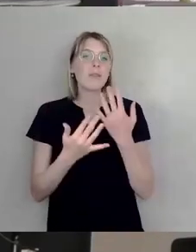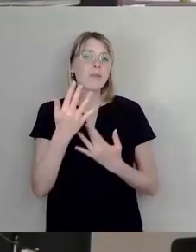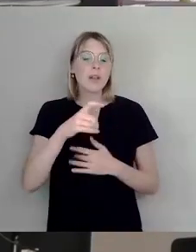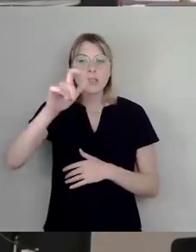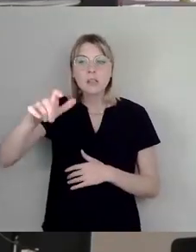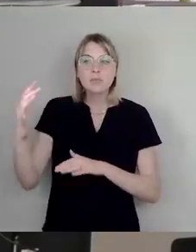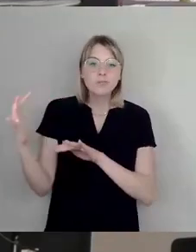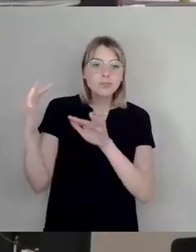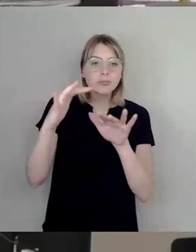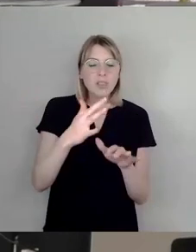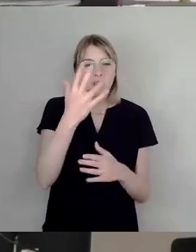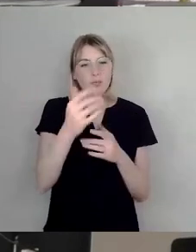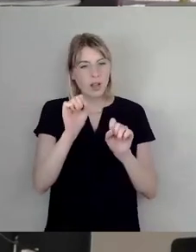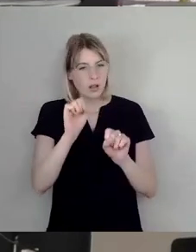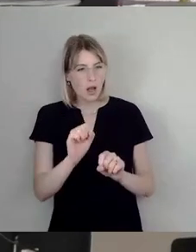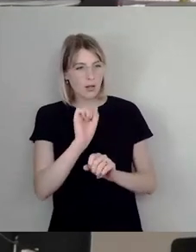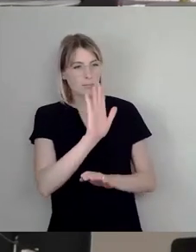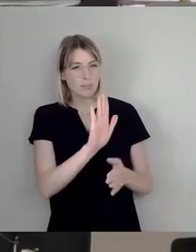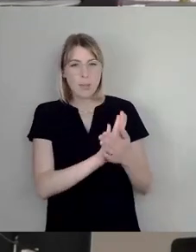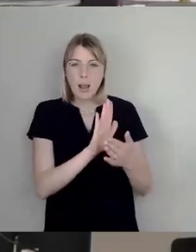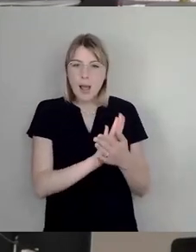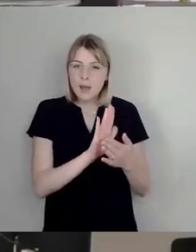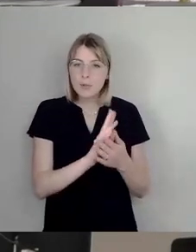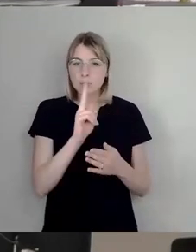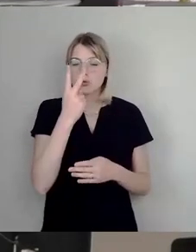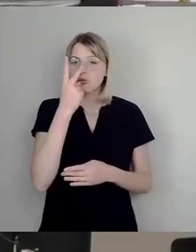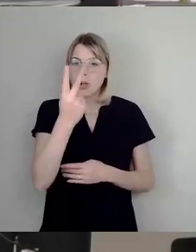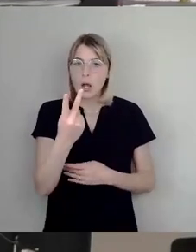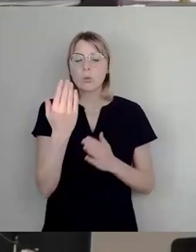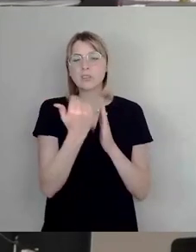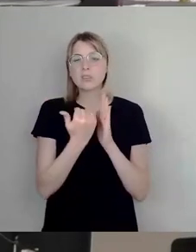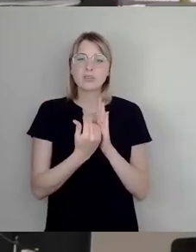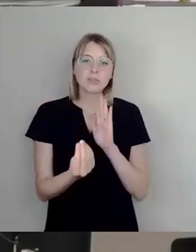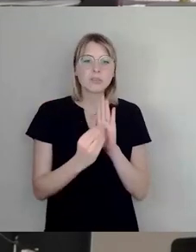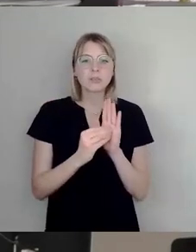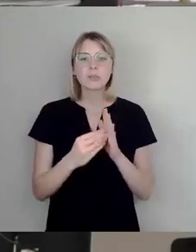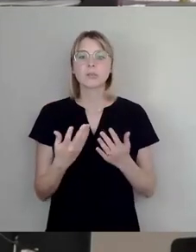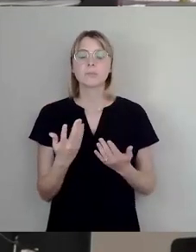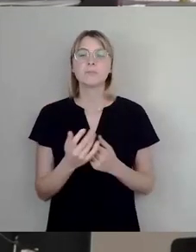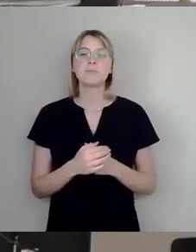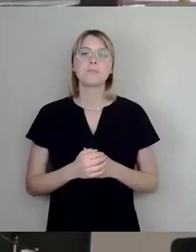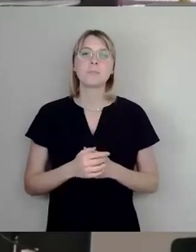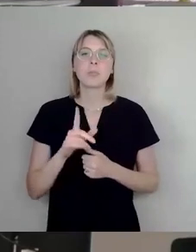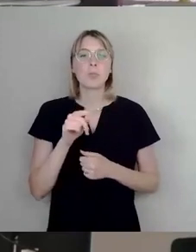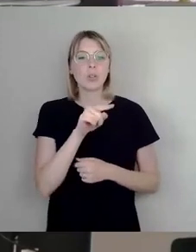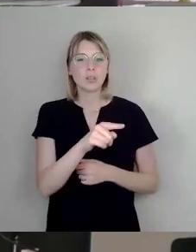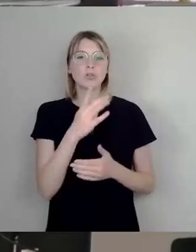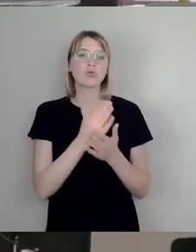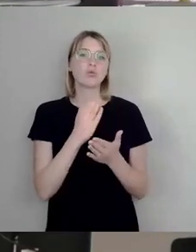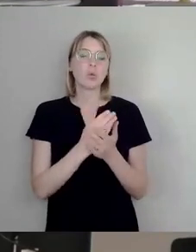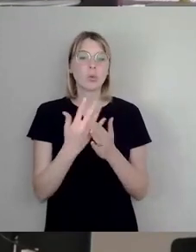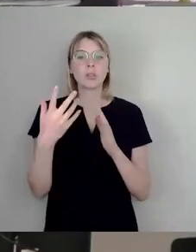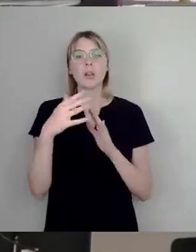dann aufhalten können, auf diesen Flächen dann auch mit festgelegt. Und das heißt, wir haben bereits an dieser Stelle dann geprüfte Flächen